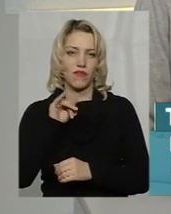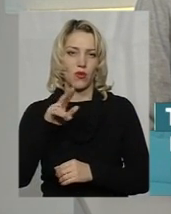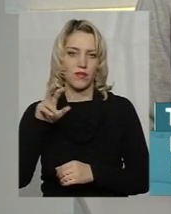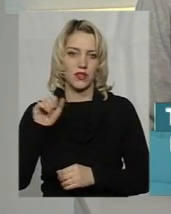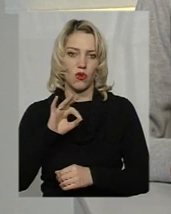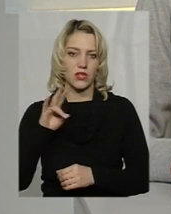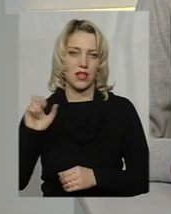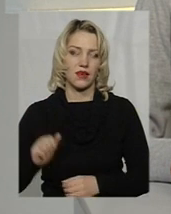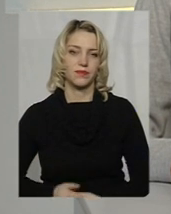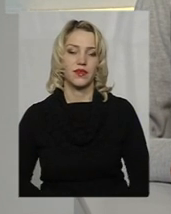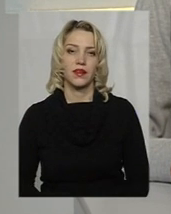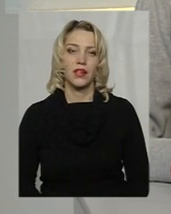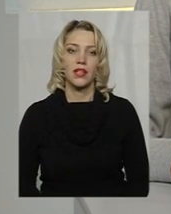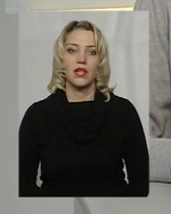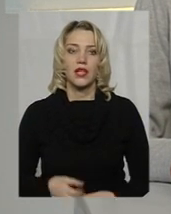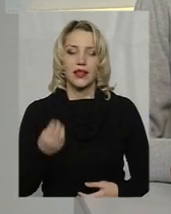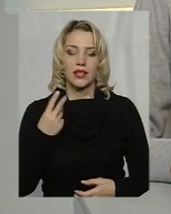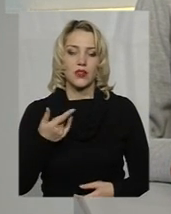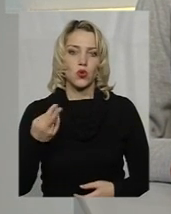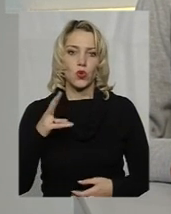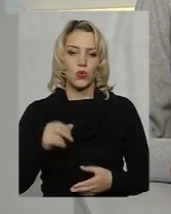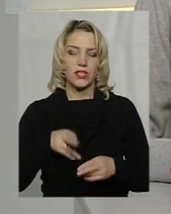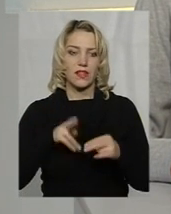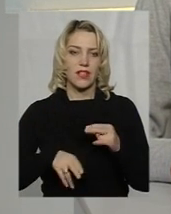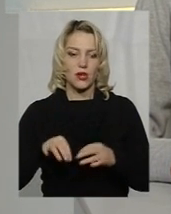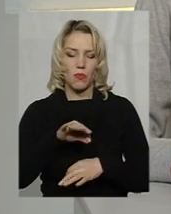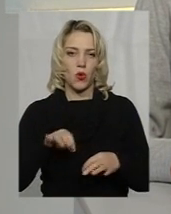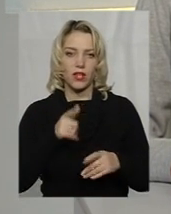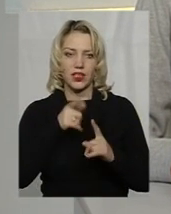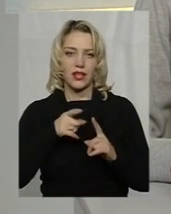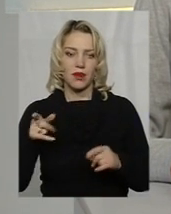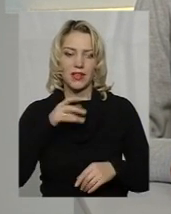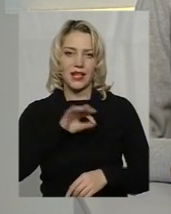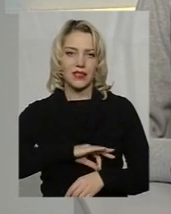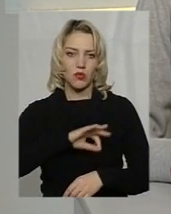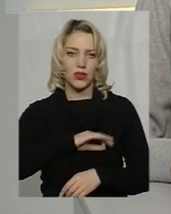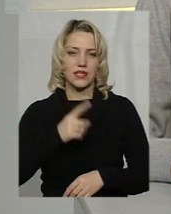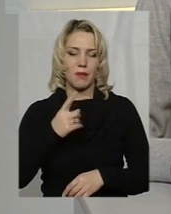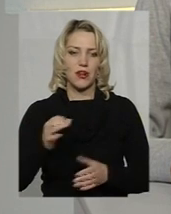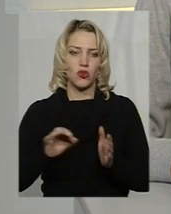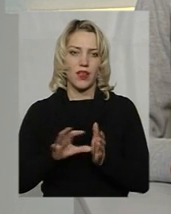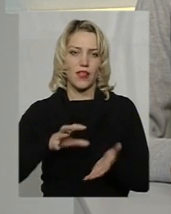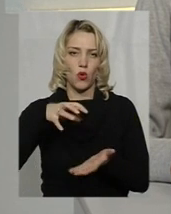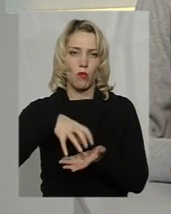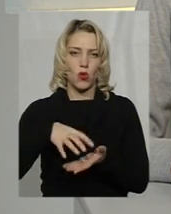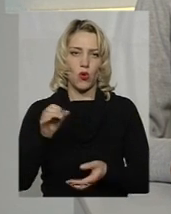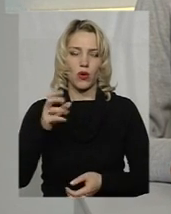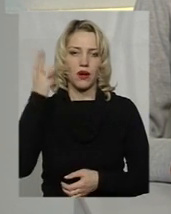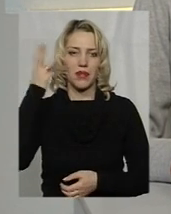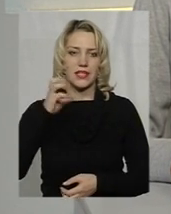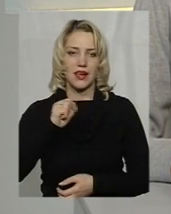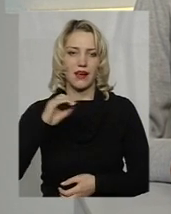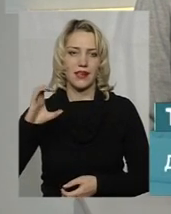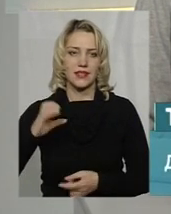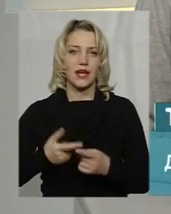мову Оксана Фінуцька. 13 грудня завершується проектний термін експлуатації першого енергоблоку Хмельницької АЕС.